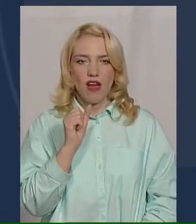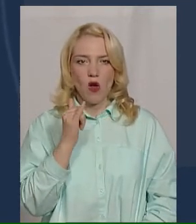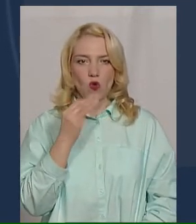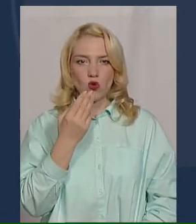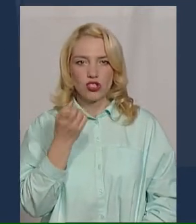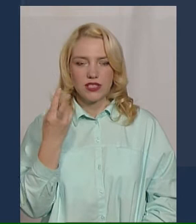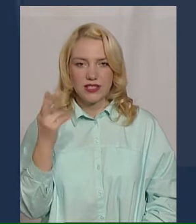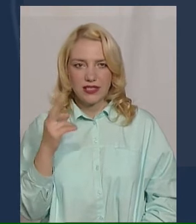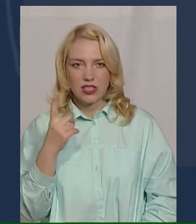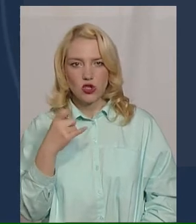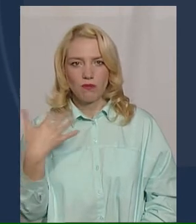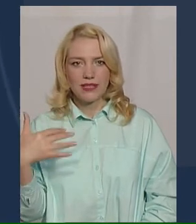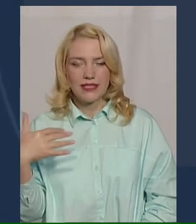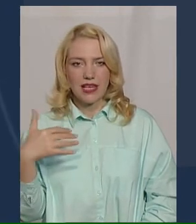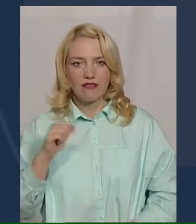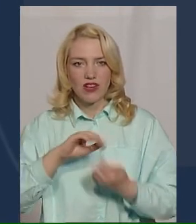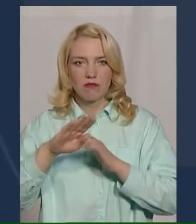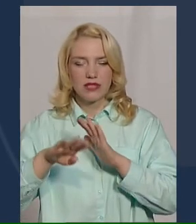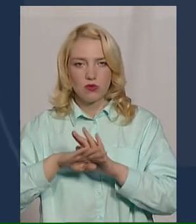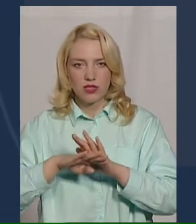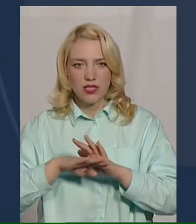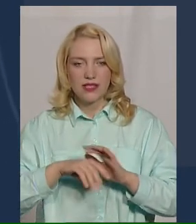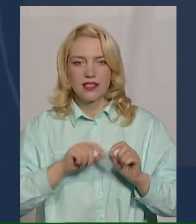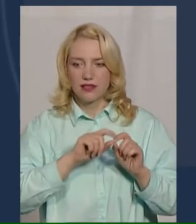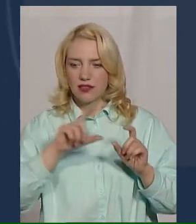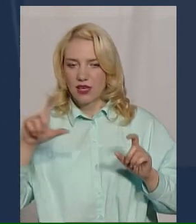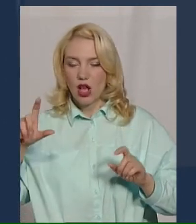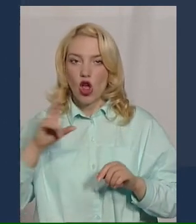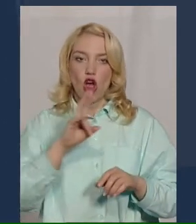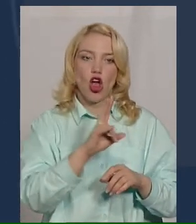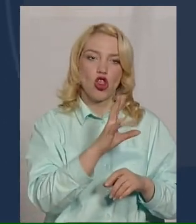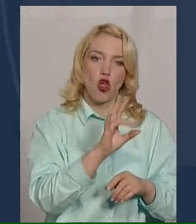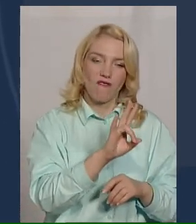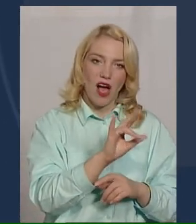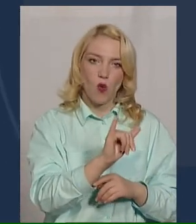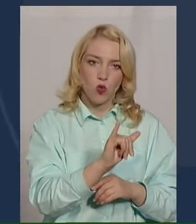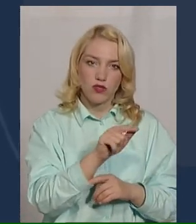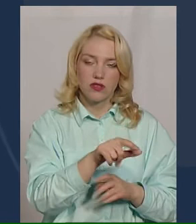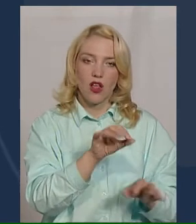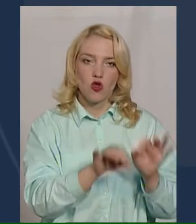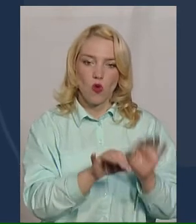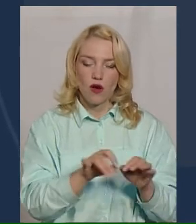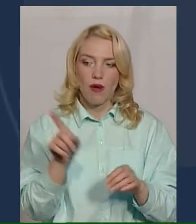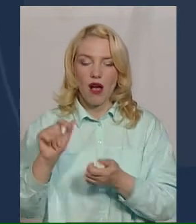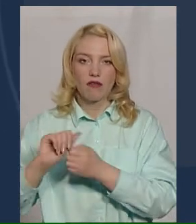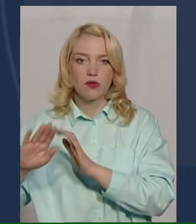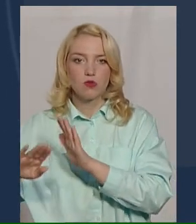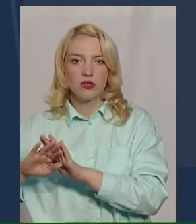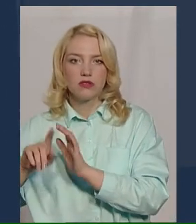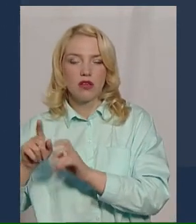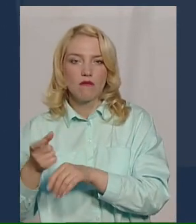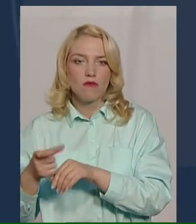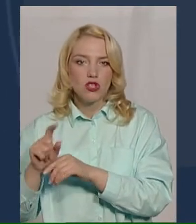153 мільмацій Кам'я-Цепадівському. В Новій Ушусі це близько норми, Кам'я-Цепадівському перевищує норму у півтора рази.